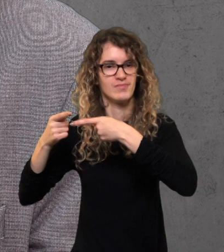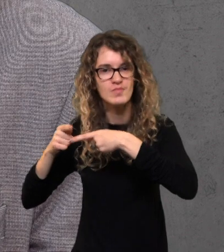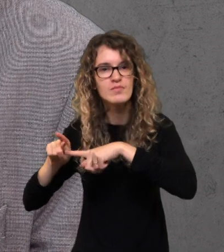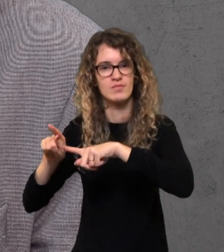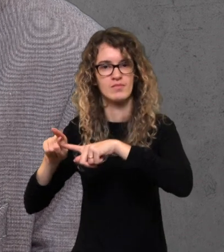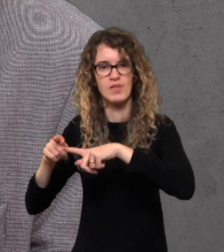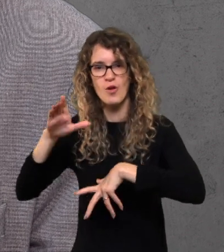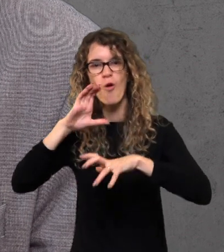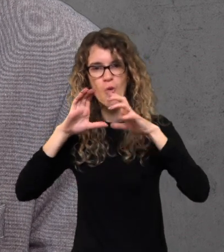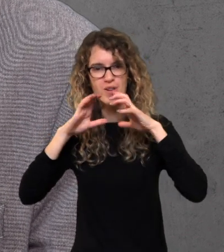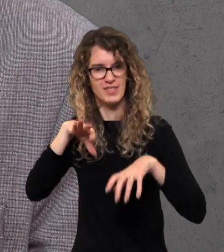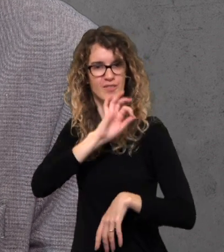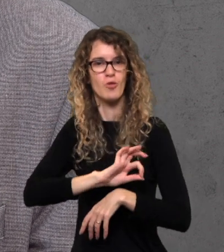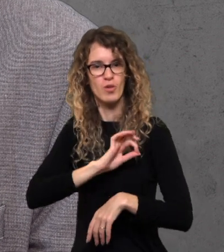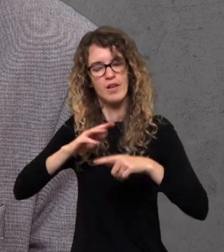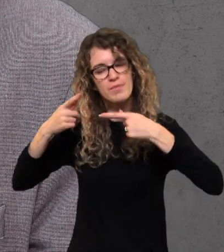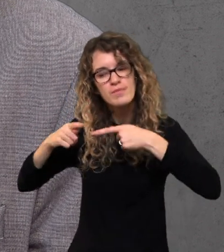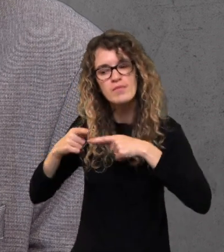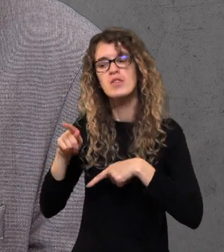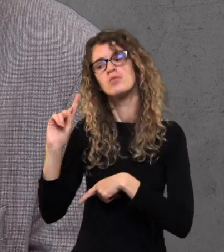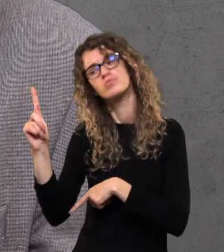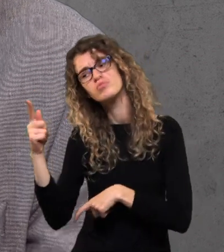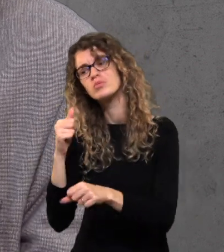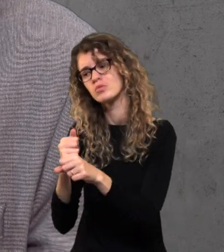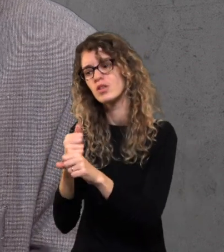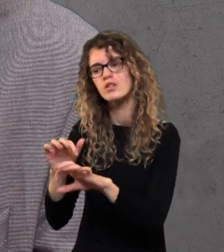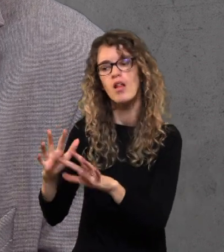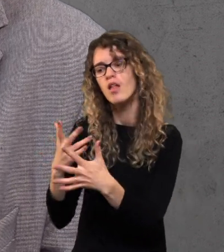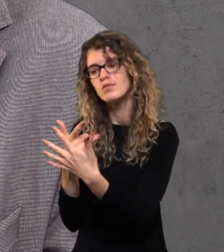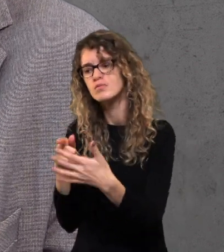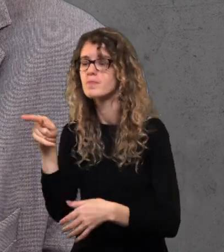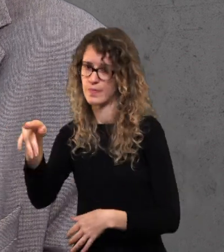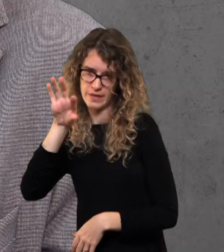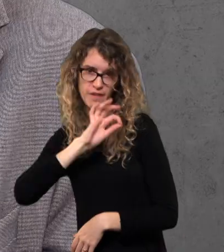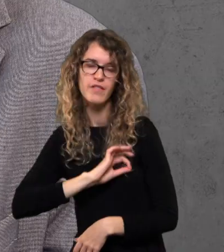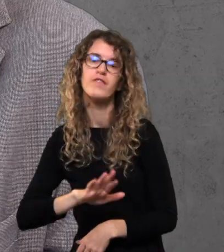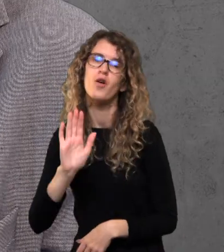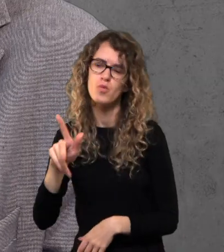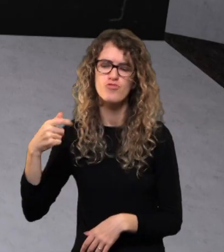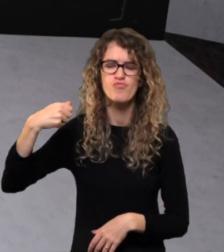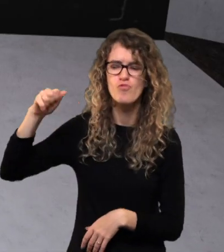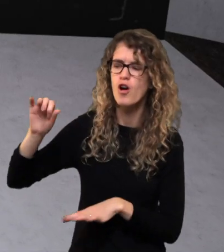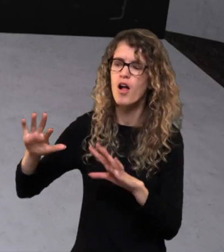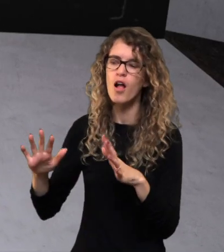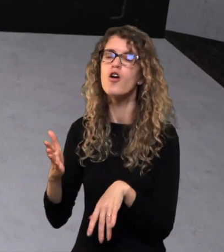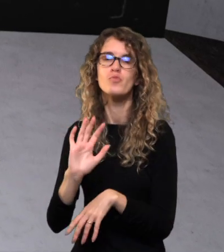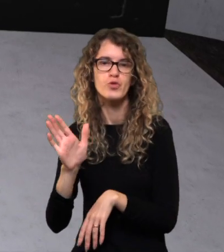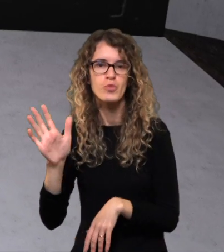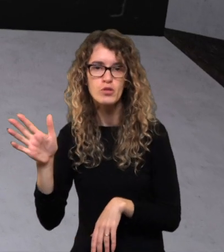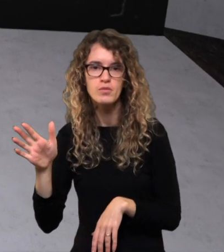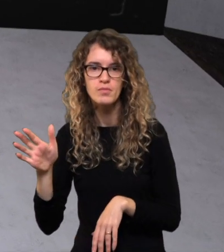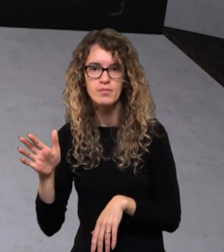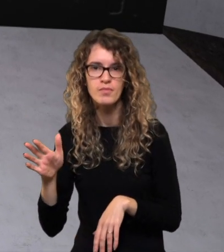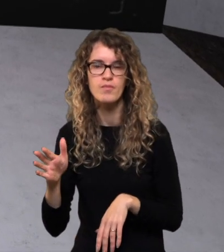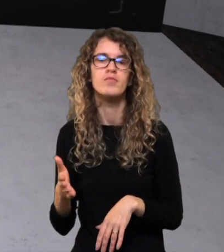autobulos toks būdas. Ir yra trečias būdas, tai yra įtikinti. Įtikinti komunikacijos būdų, pasakyti, kad darykite taip, tai bus nauda